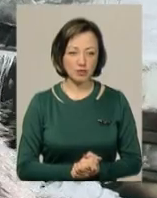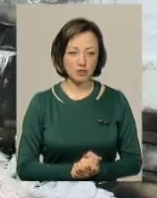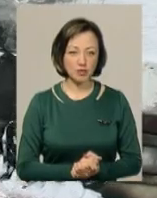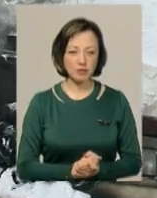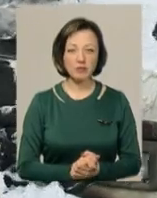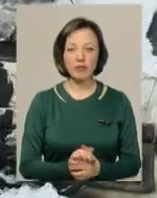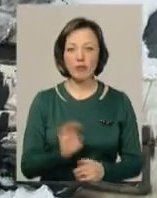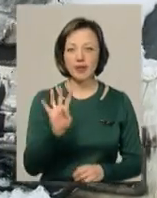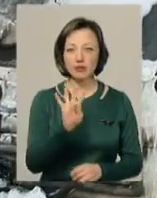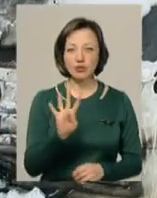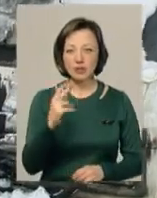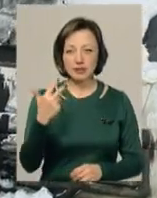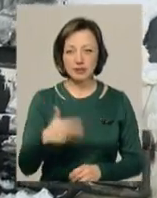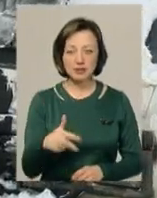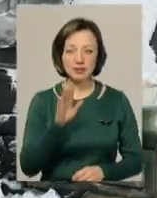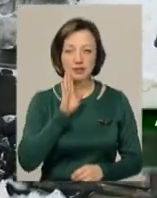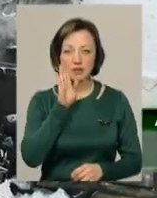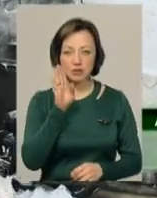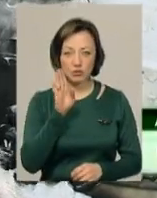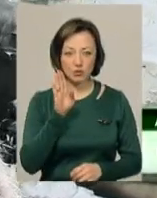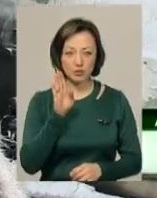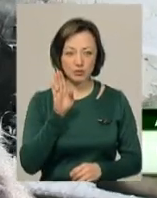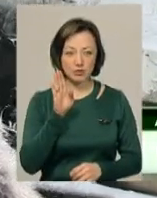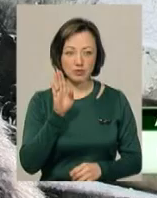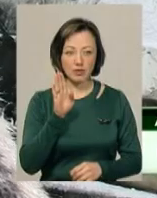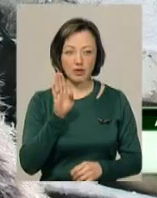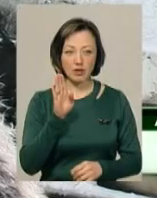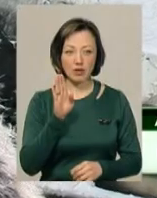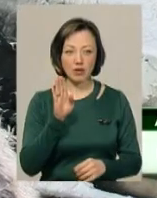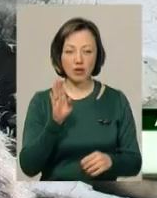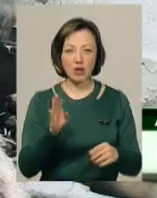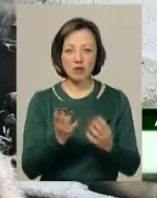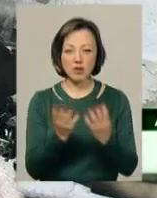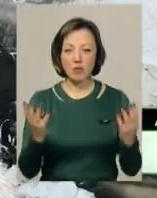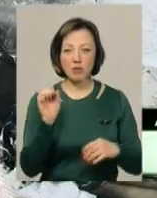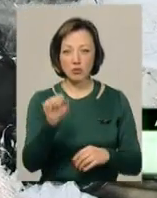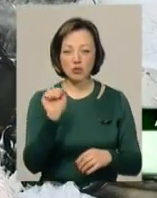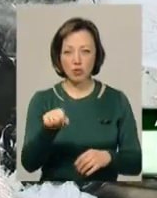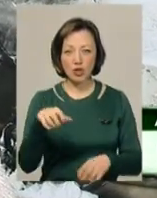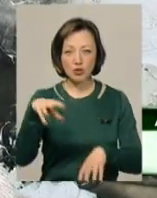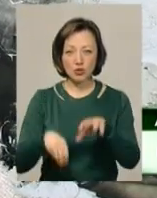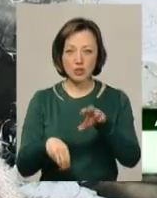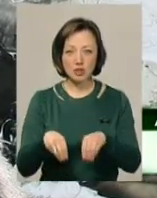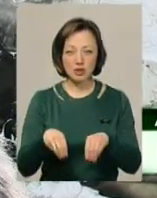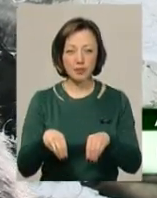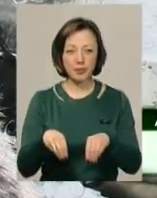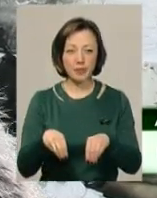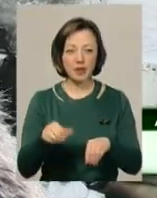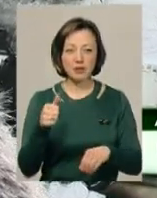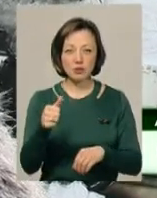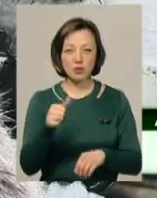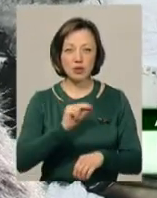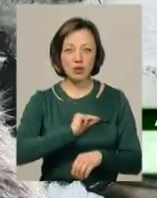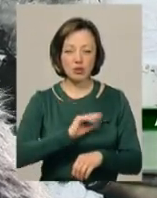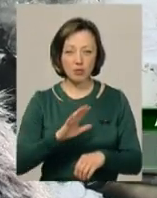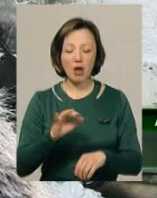Четверта година 30 хвилин по огорожі постукали сусіди, бо калітка була закрита, дзвінок не